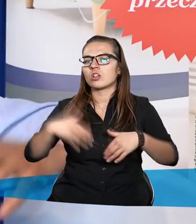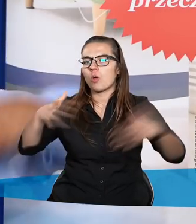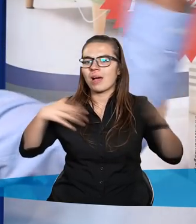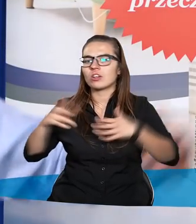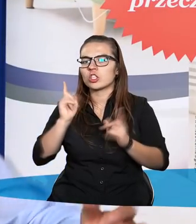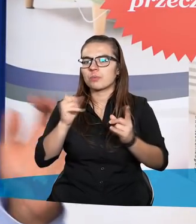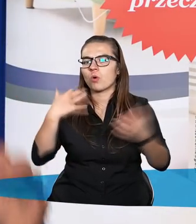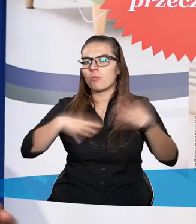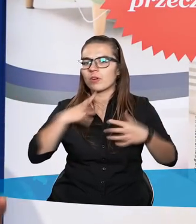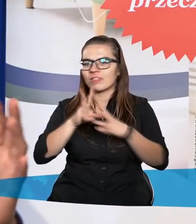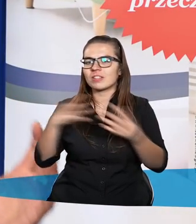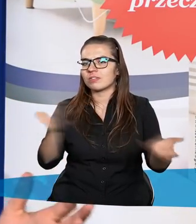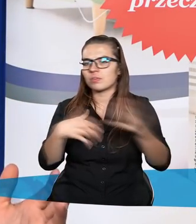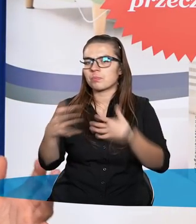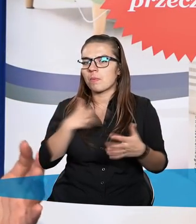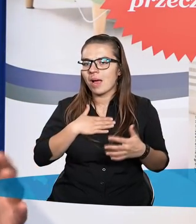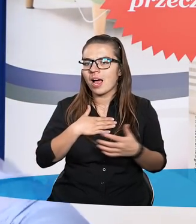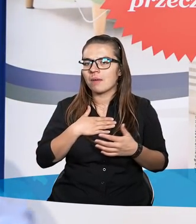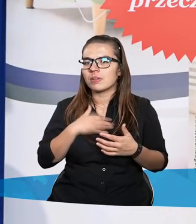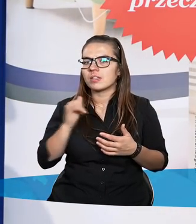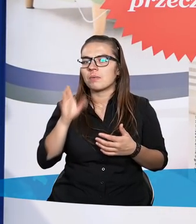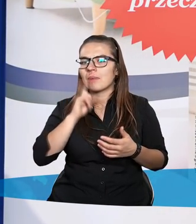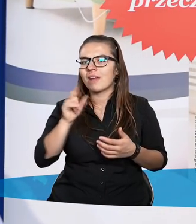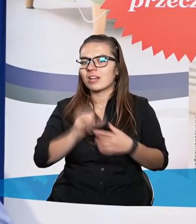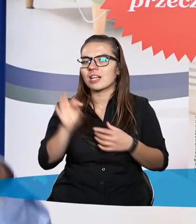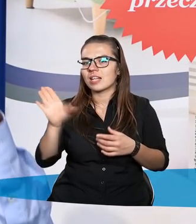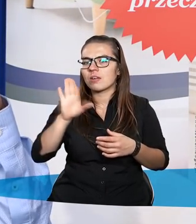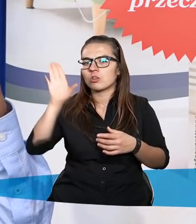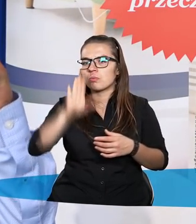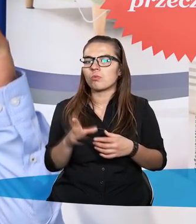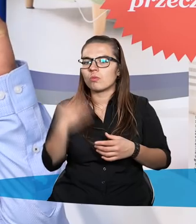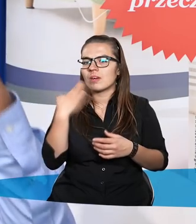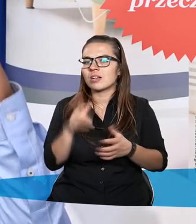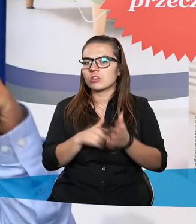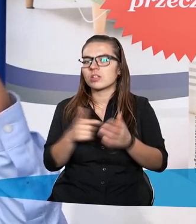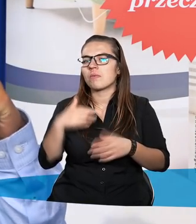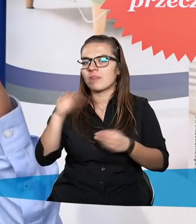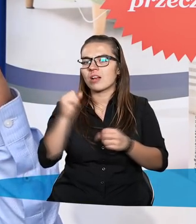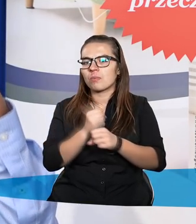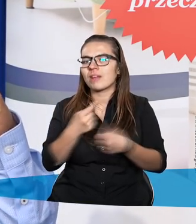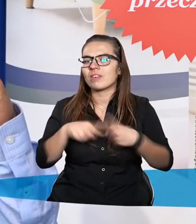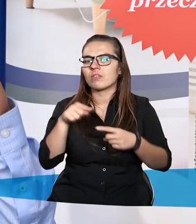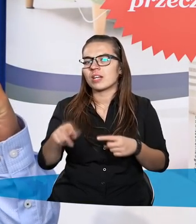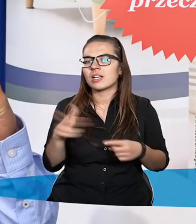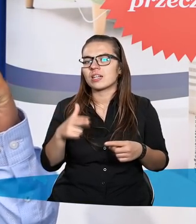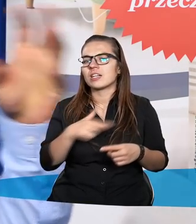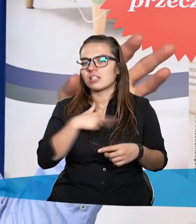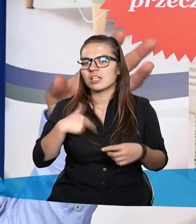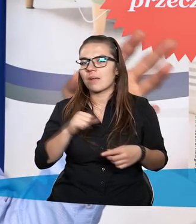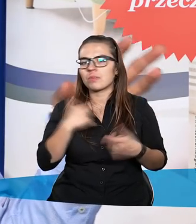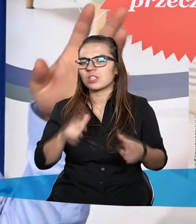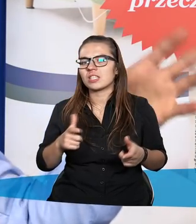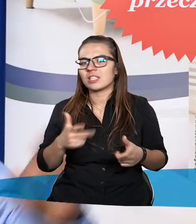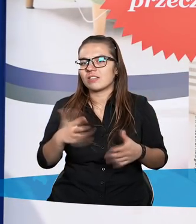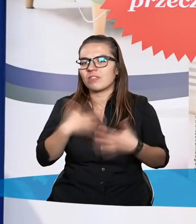do góry, szybko biorę i wszystko mam. I prawda jest taka, że Bóg bardzo często wielką pracę wykonuje wtedy, kiedy wydaje się, że